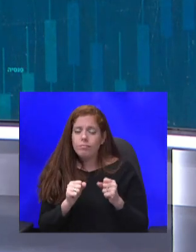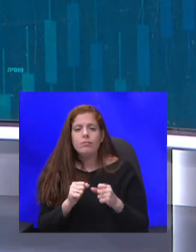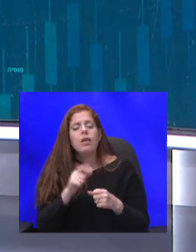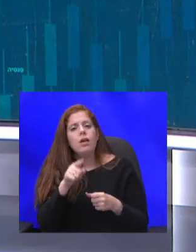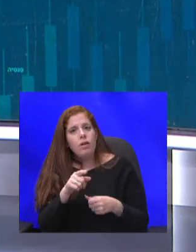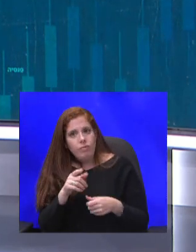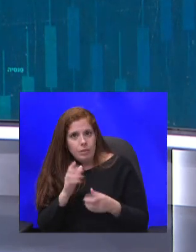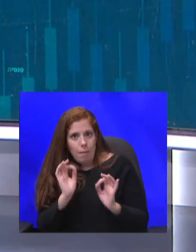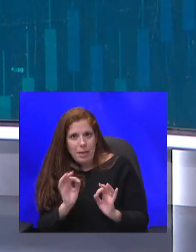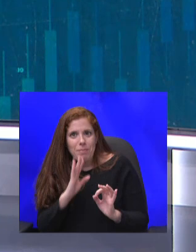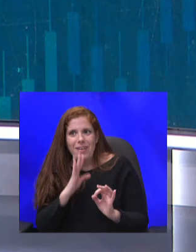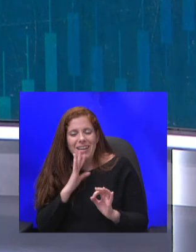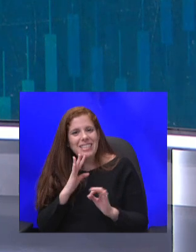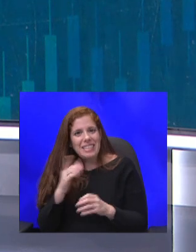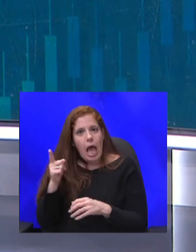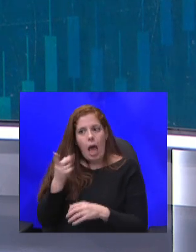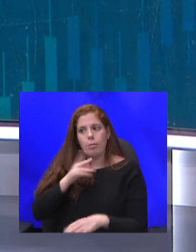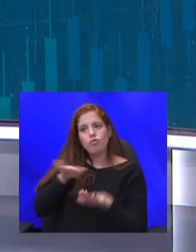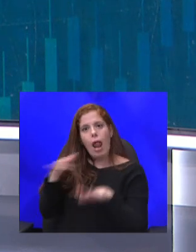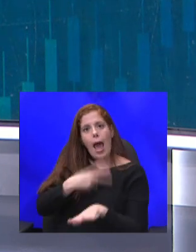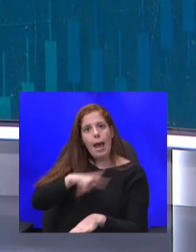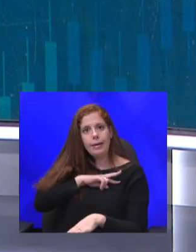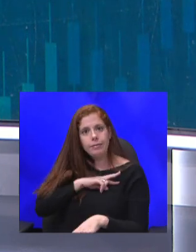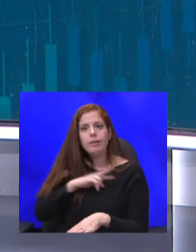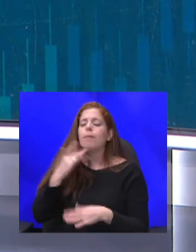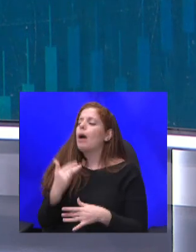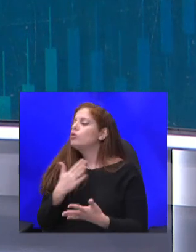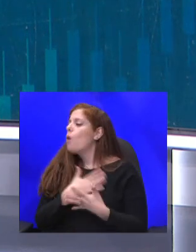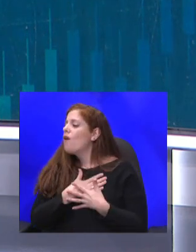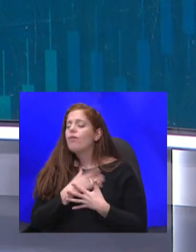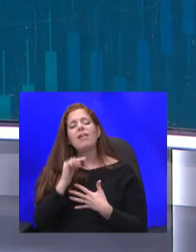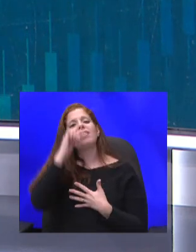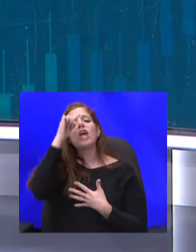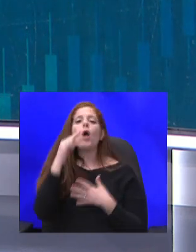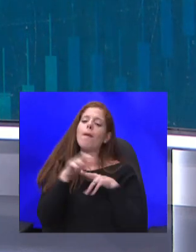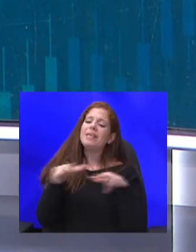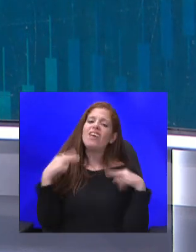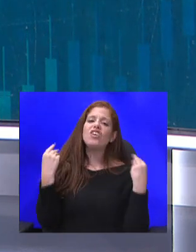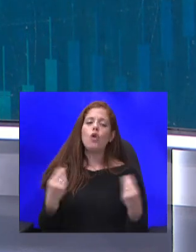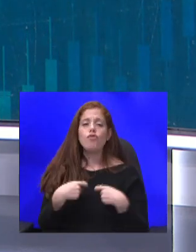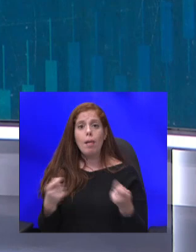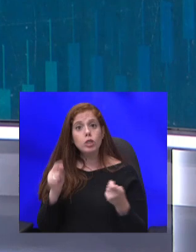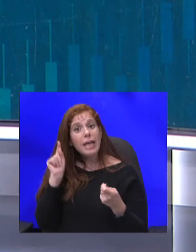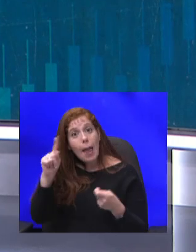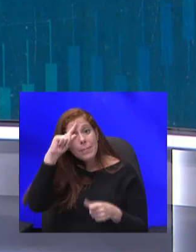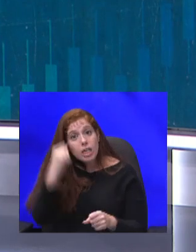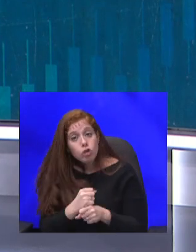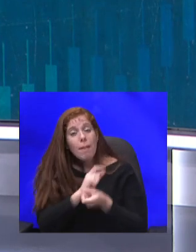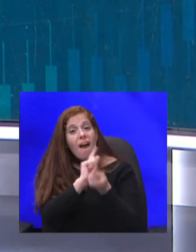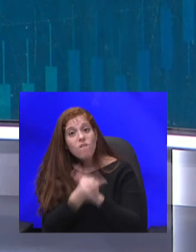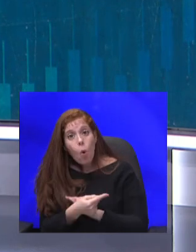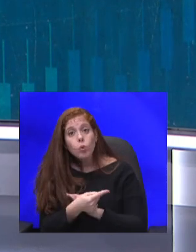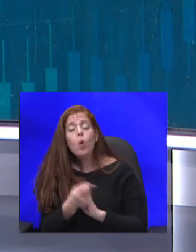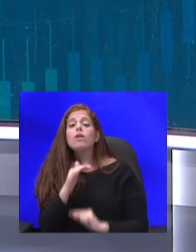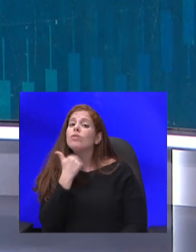הזאת. עם כל כמה שהם אוהבים להתגאות במצב הטוב של המשק, הם במו ידיהם מתעגשים להפוך אותו ליותר גרוע. תאשרו